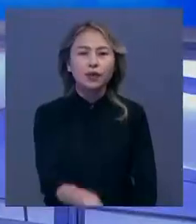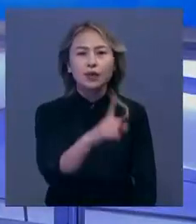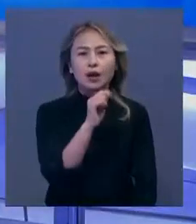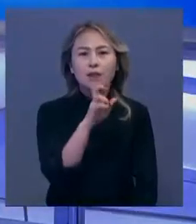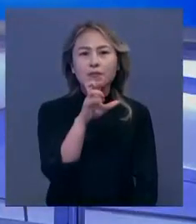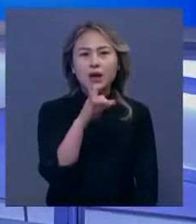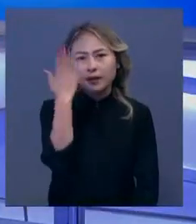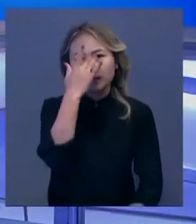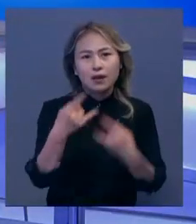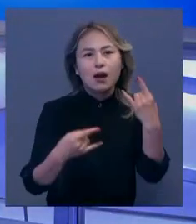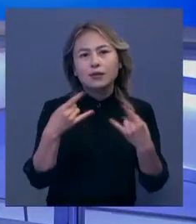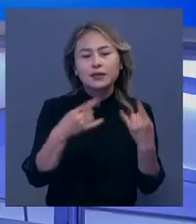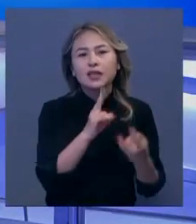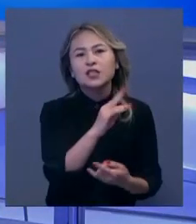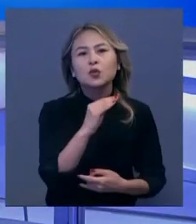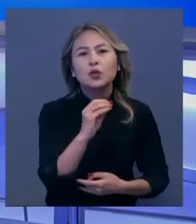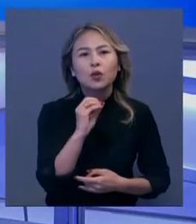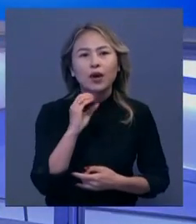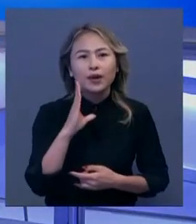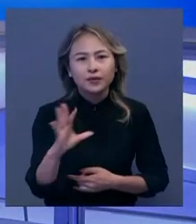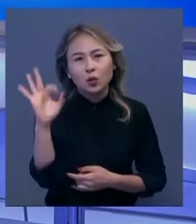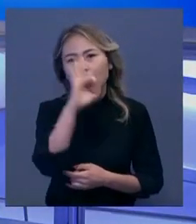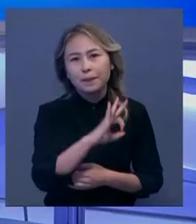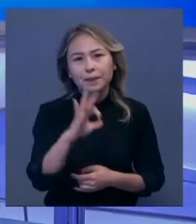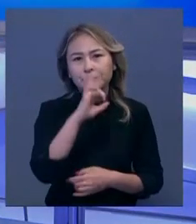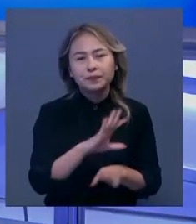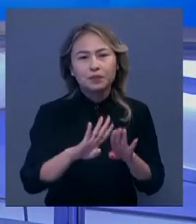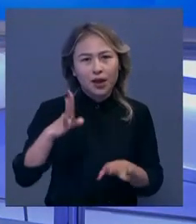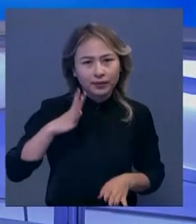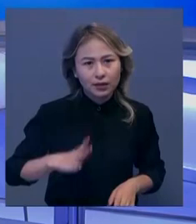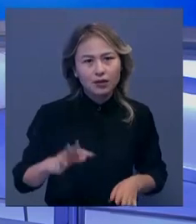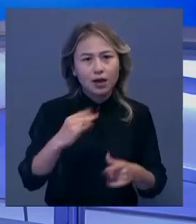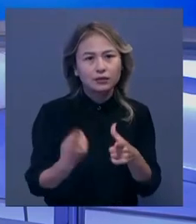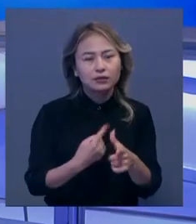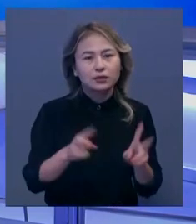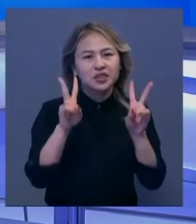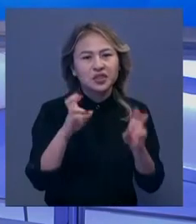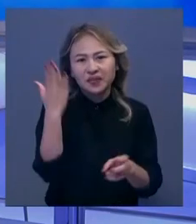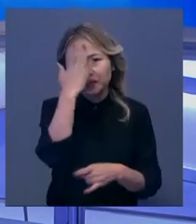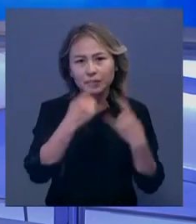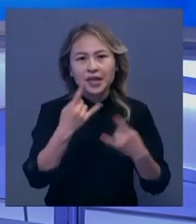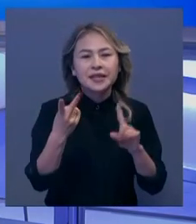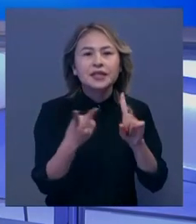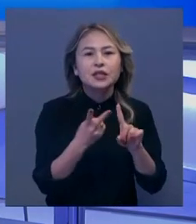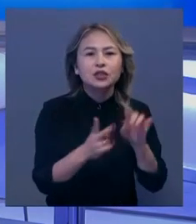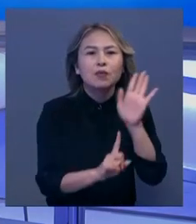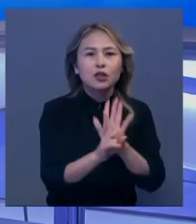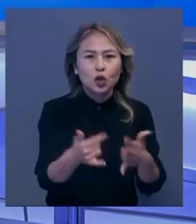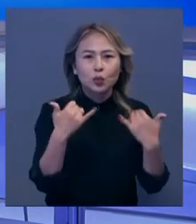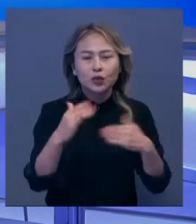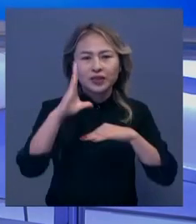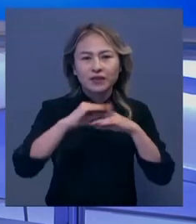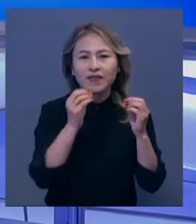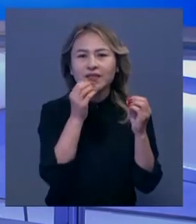Қабар теле арнасы Қасым Жомар Туқаев туралы Прадалине атты директе филімнің екінші бөлімін ұсынады. Бүгін